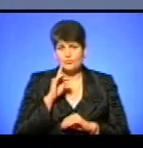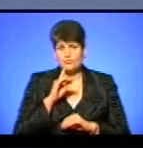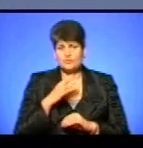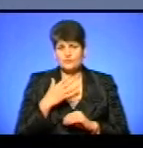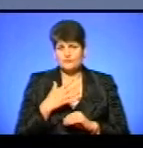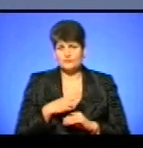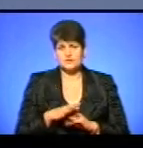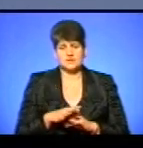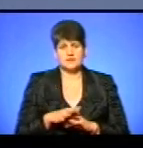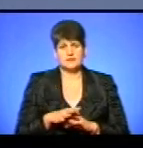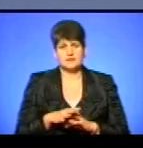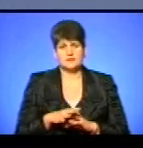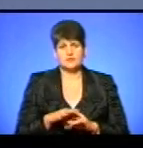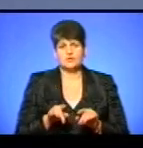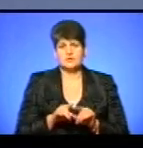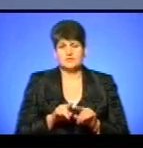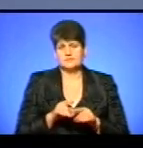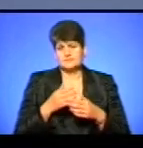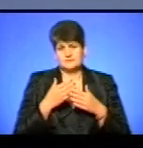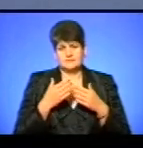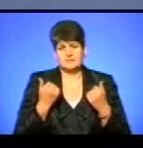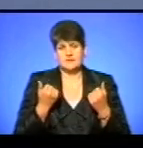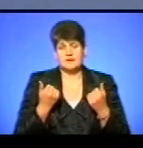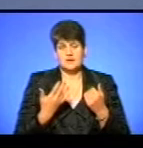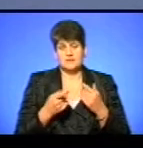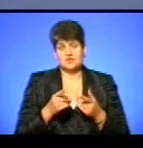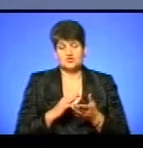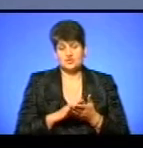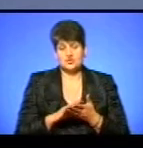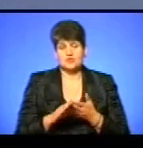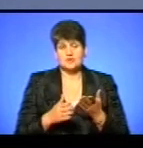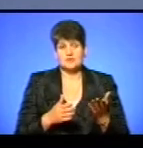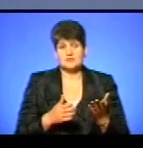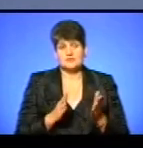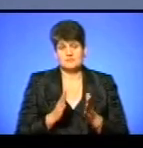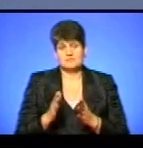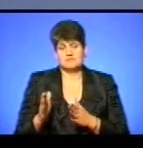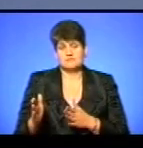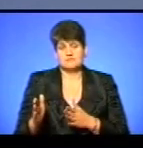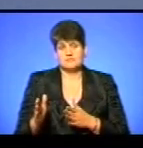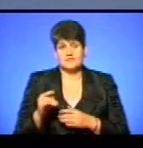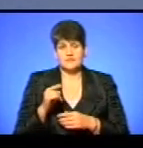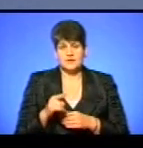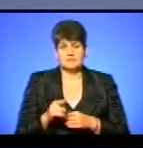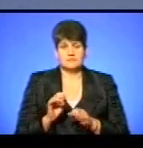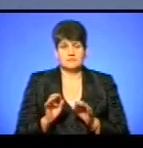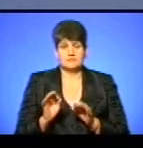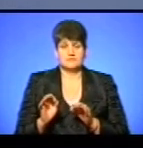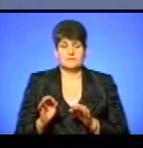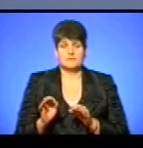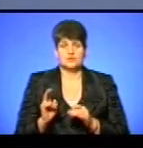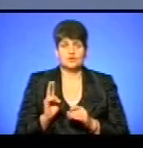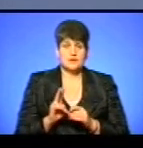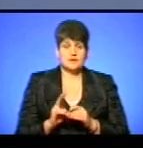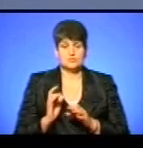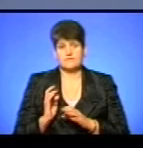як такого, як би ми хотілися, однозначно немає. Але врешті-решт він чистий, врешті-решт він ухожений, врешті-решт він безпечний. Що тролейбуси,